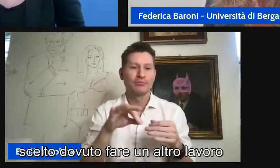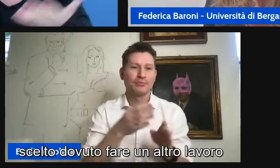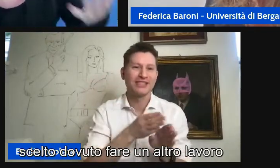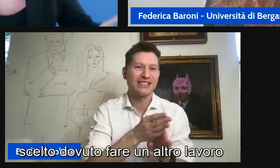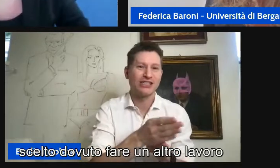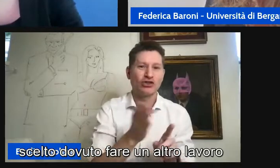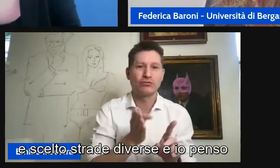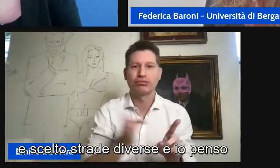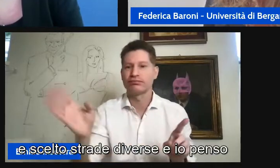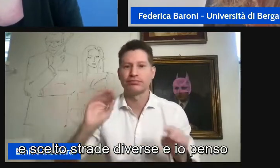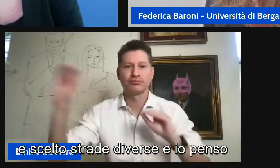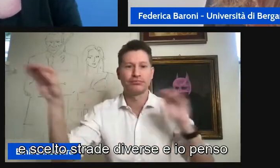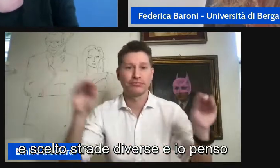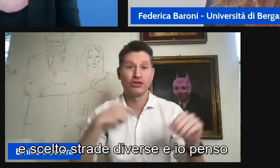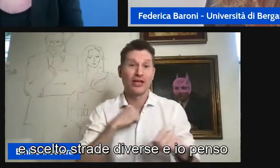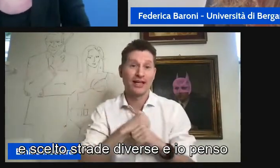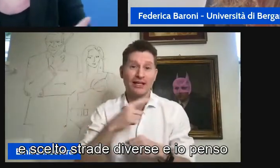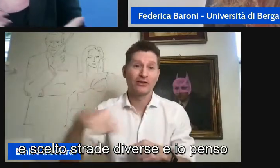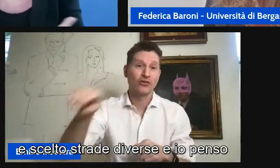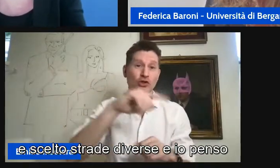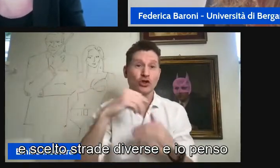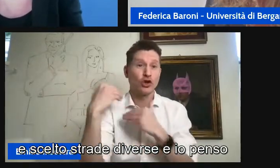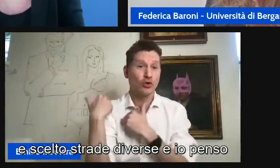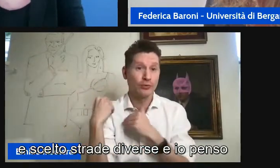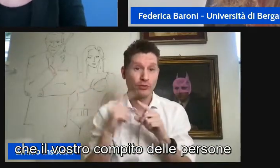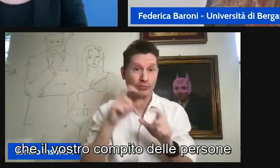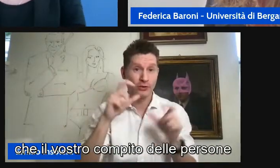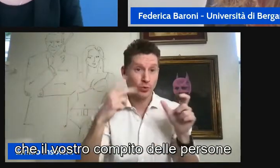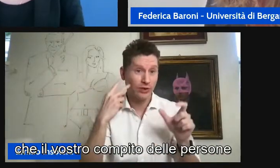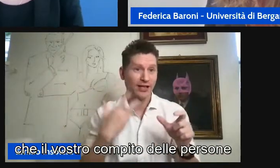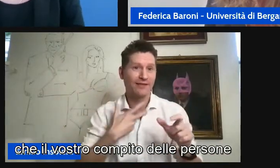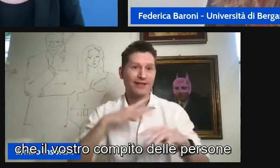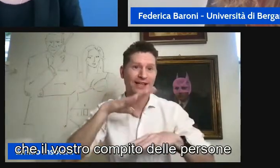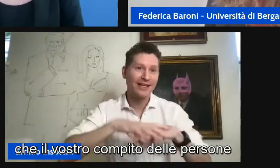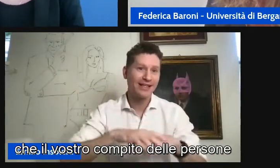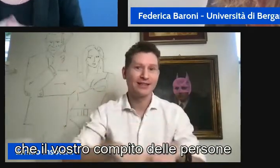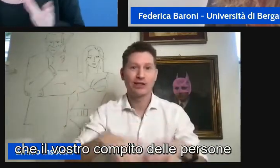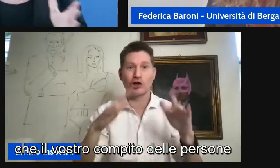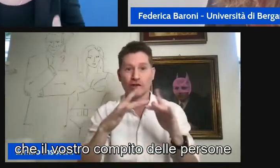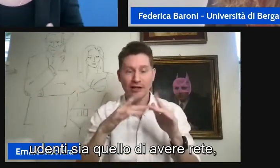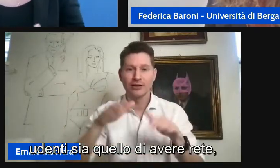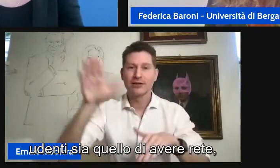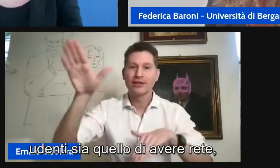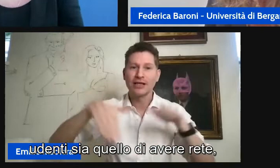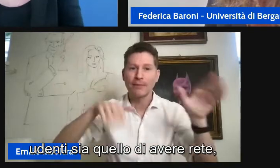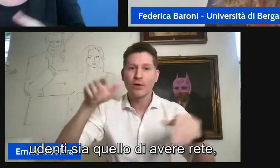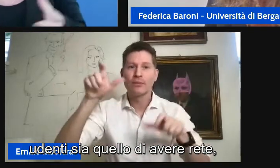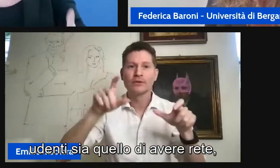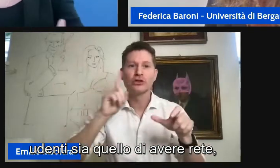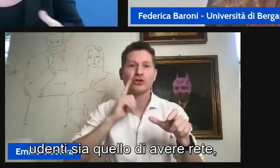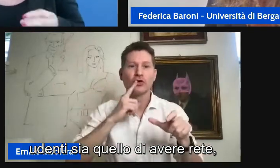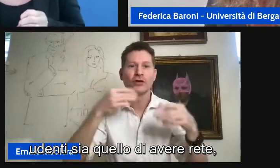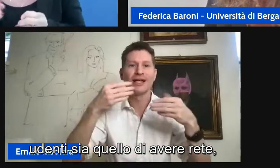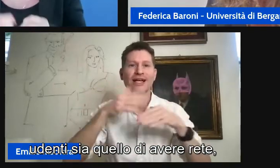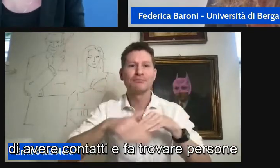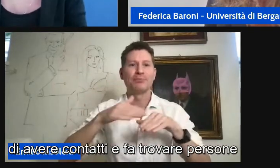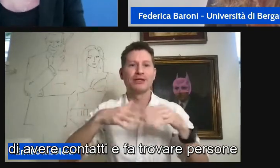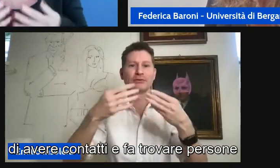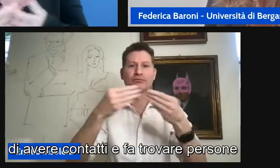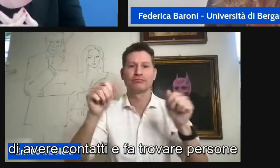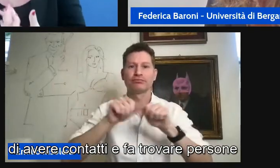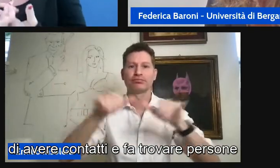poi scelto dovuto fare un altro lavoro e scelto strade diverse e io penso che il vostro compito delle persone udenti sia quello di avere a rete di avere